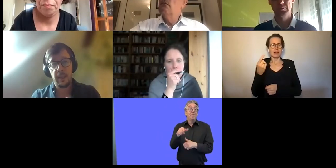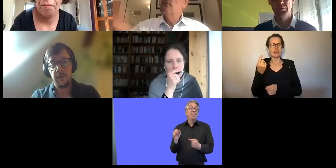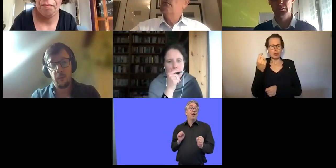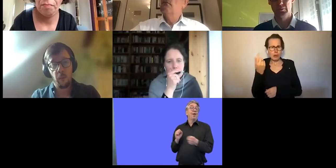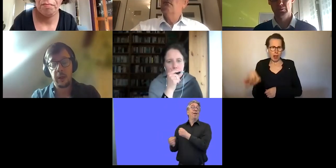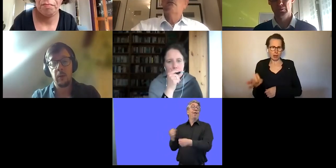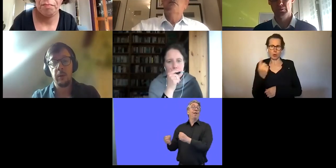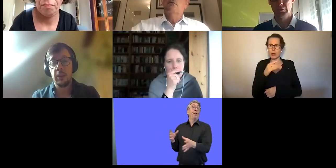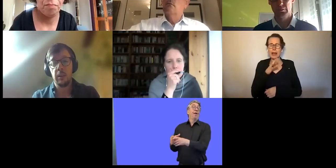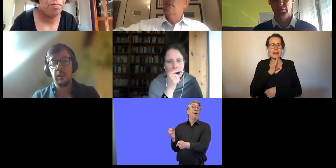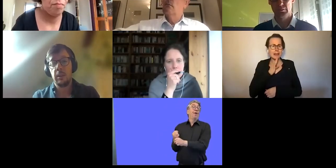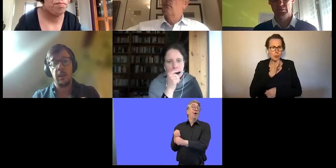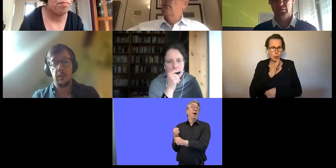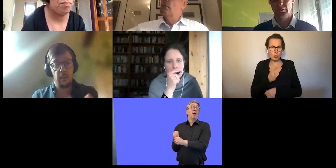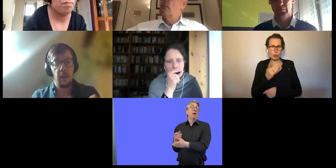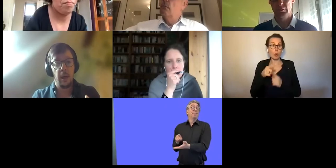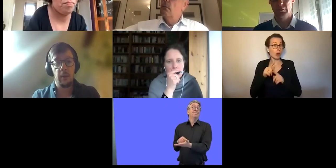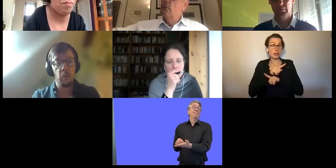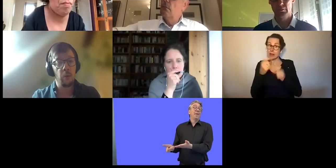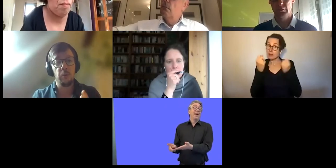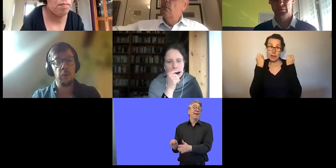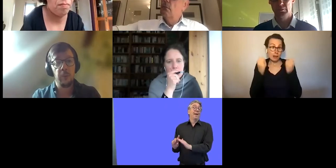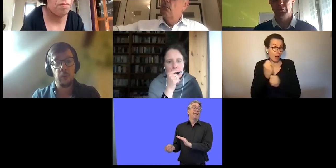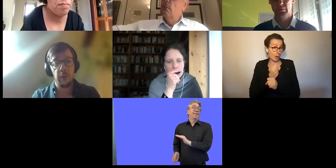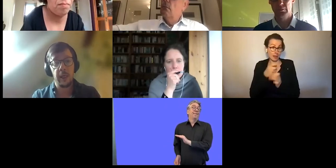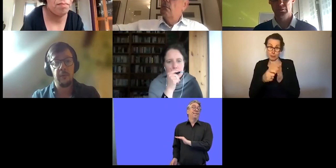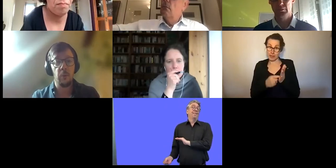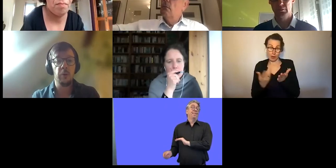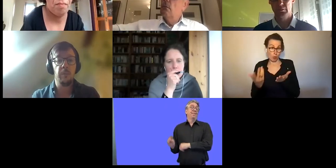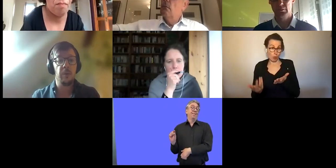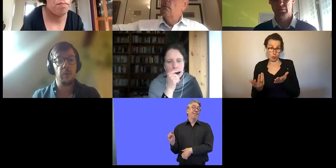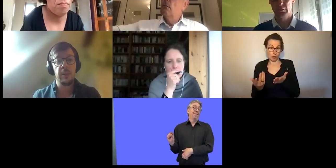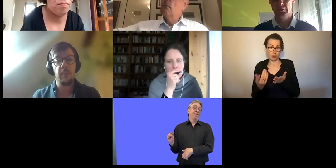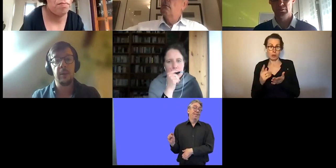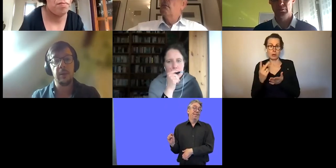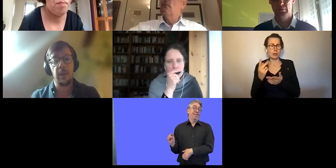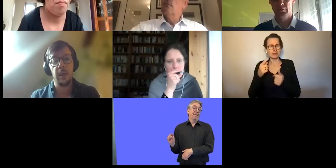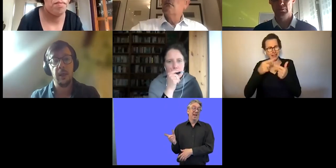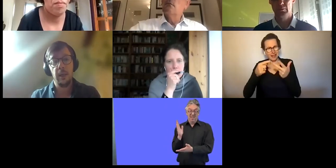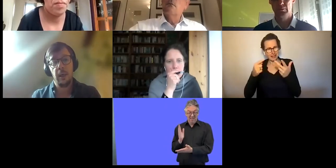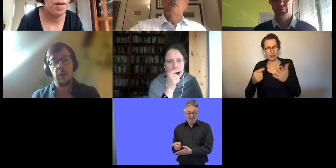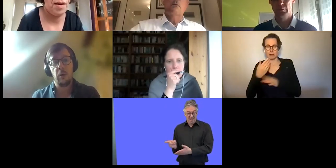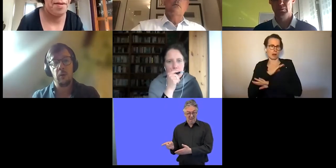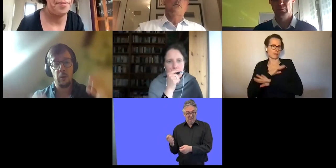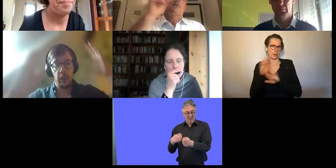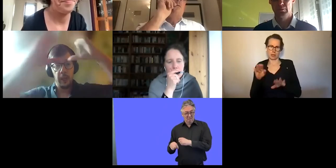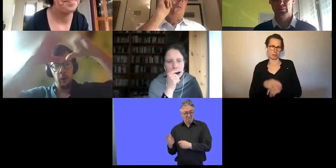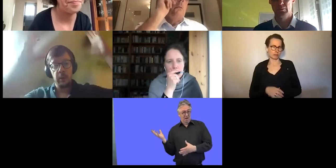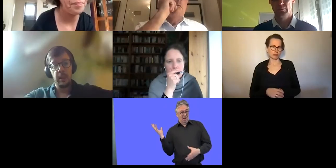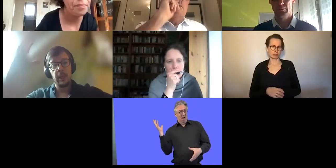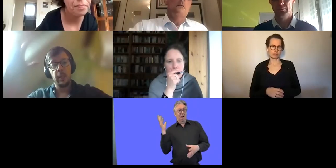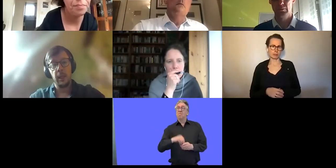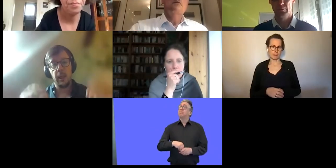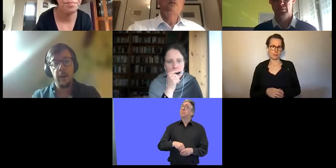genügend Lohn zahlen, dass es keine sicheren Arbeitsbedingungen angeboten werden, dass Arbeitsbedingungen nicht zur